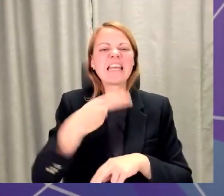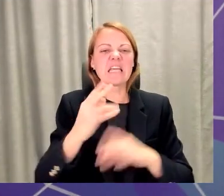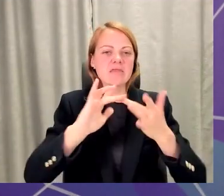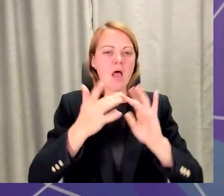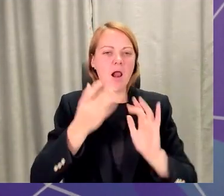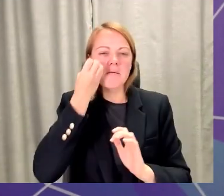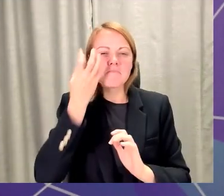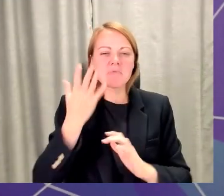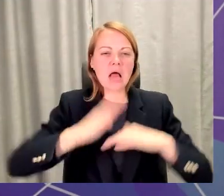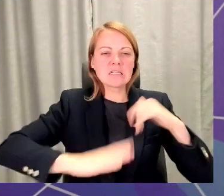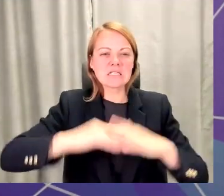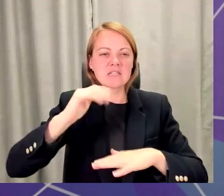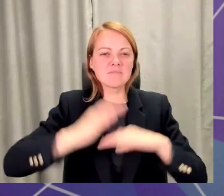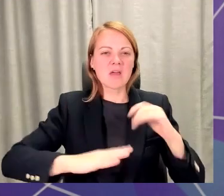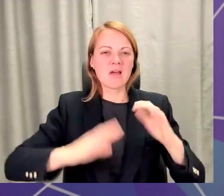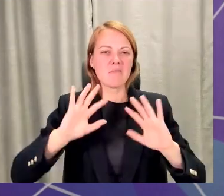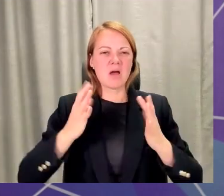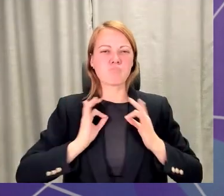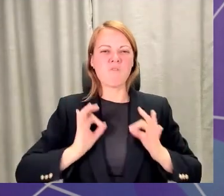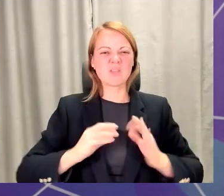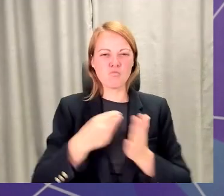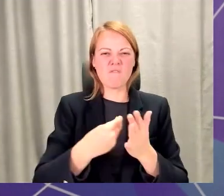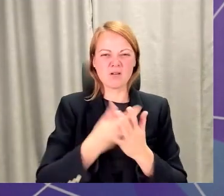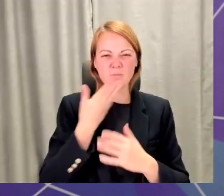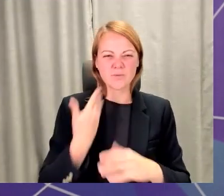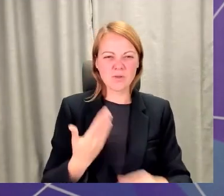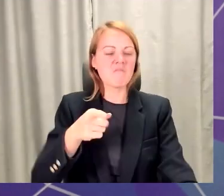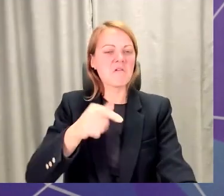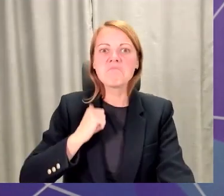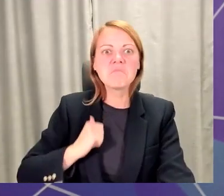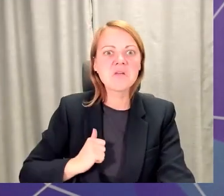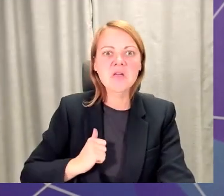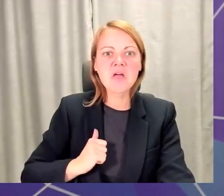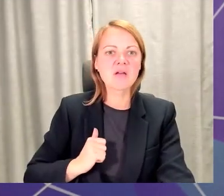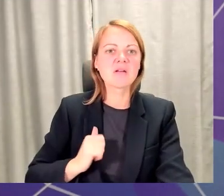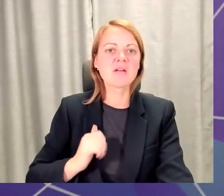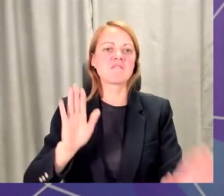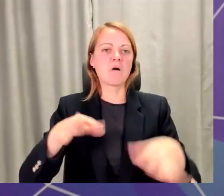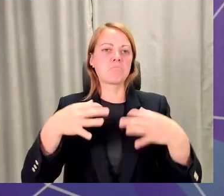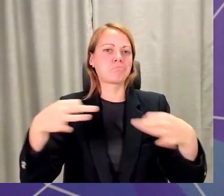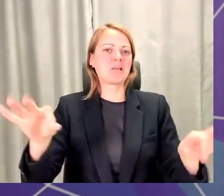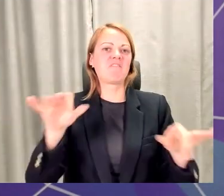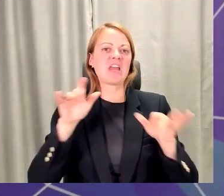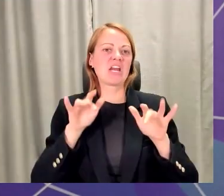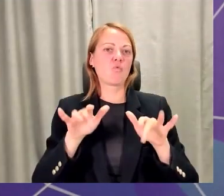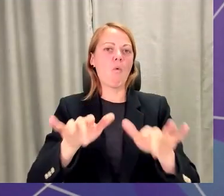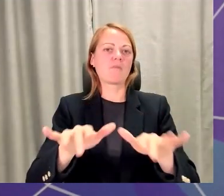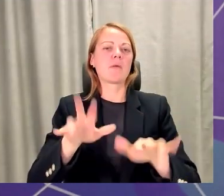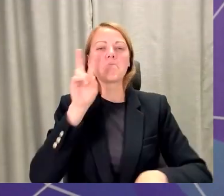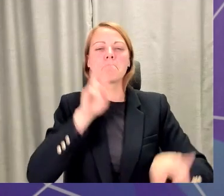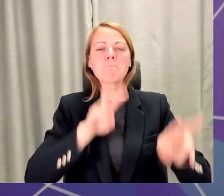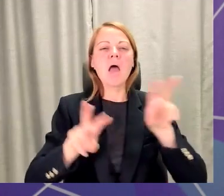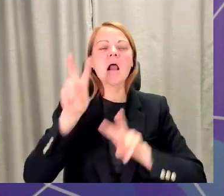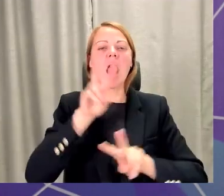savās profesionālajās prasmēs, viņi var itin mierīgi brīvi rīkoties meklēt dažādās